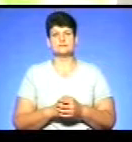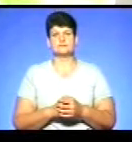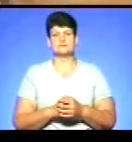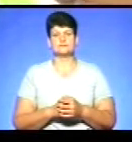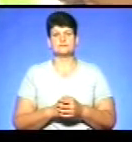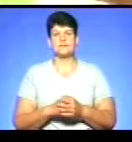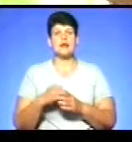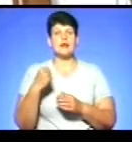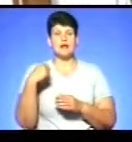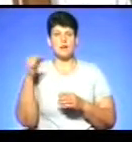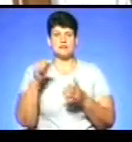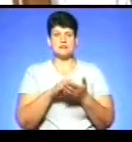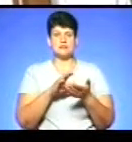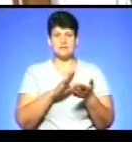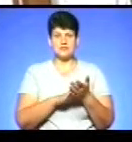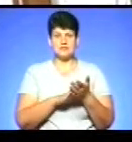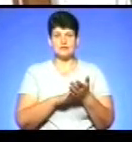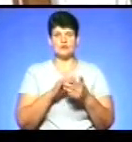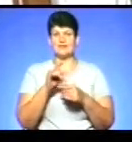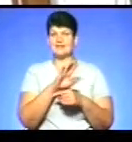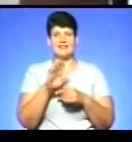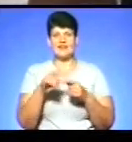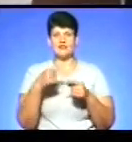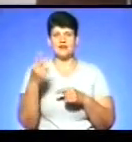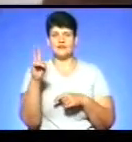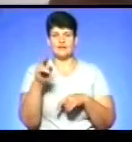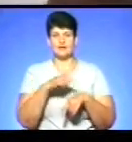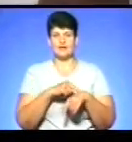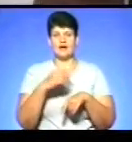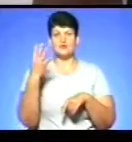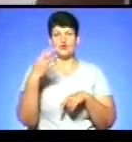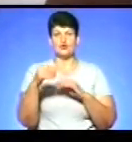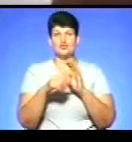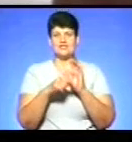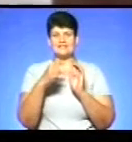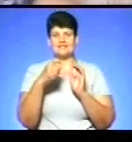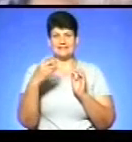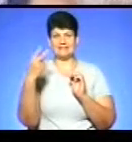Рекорд фіксують не через дві години, а через 46 хвилин 20 секунд.